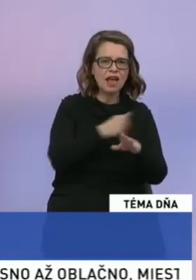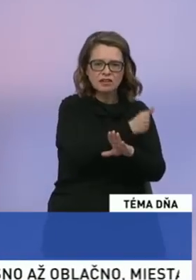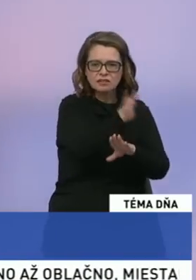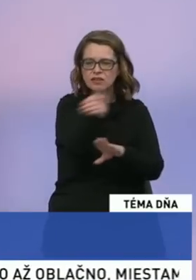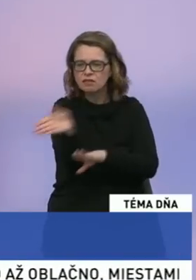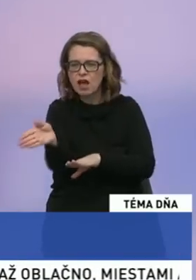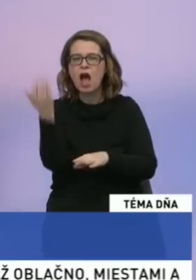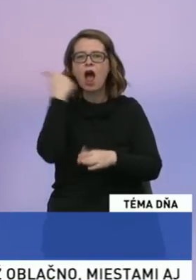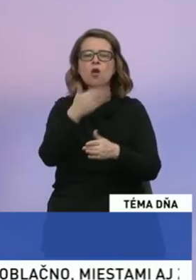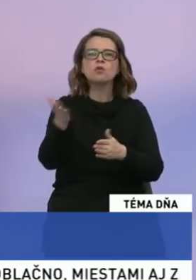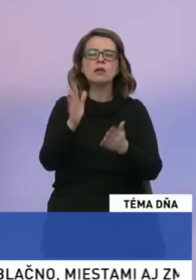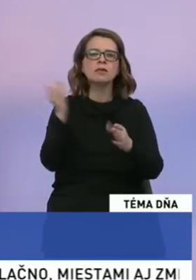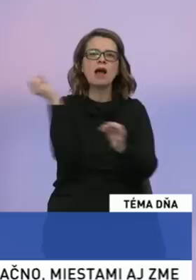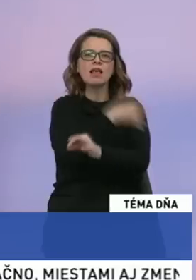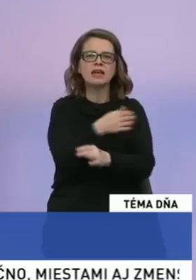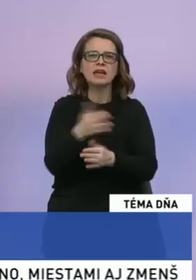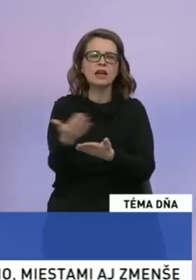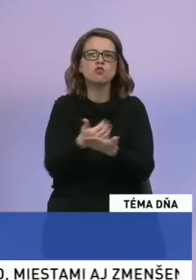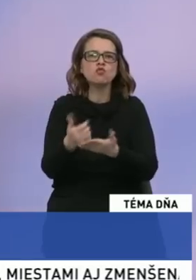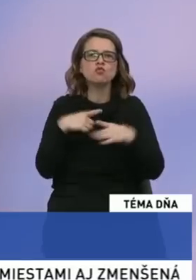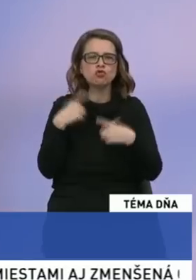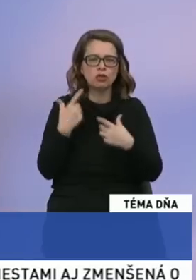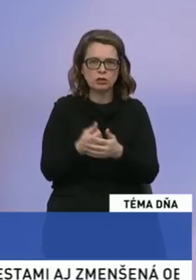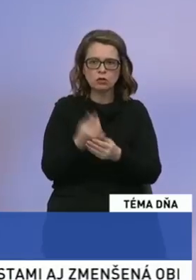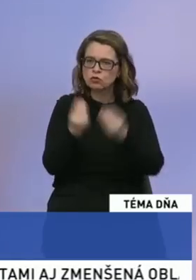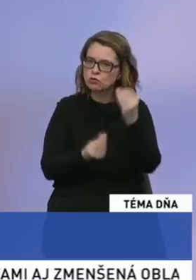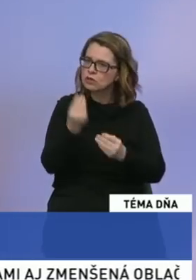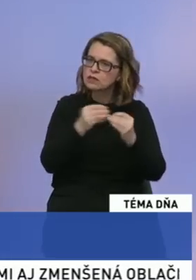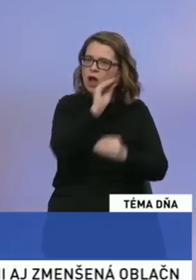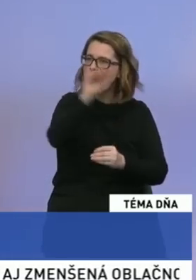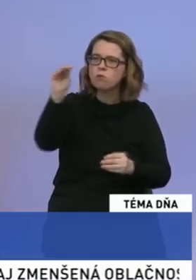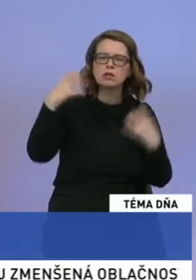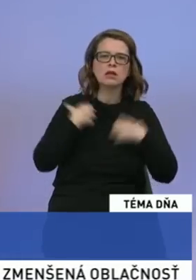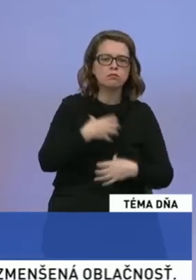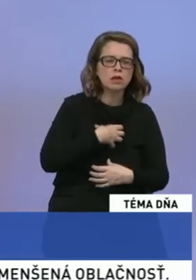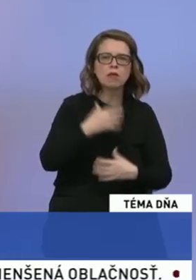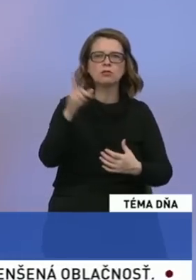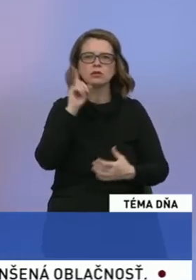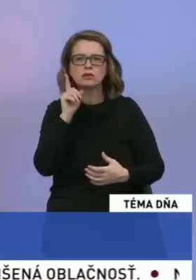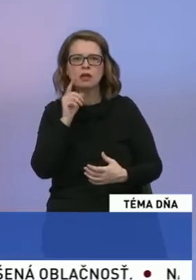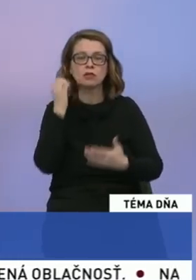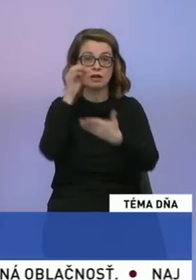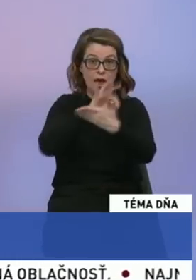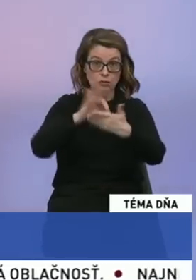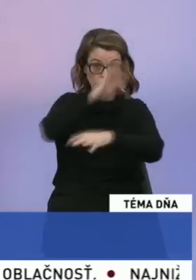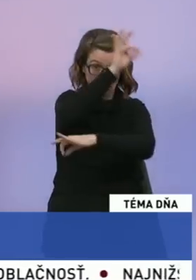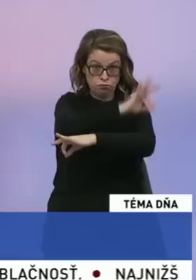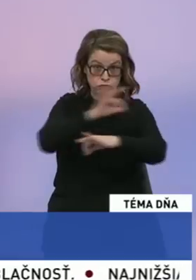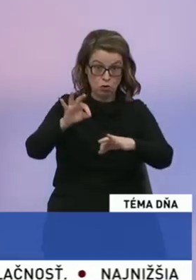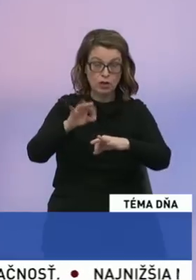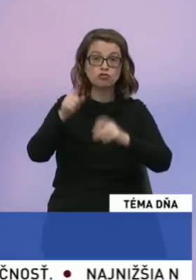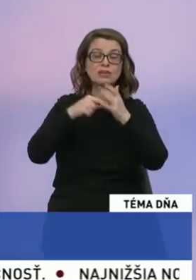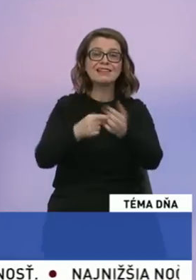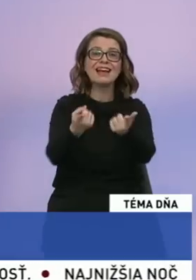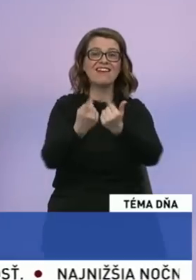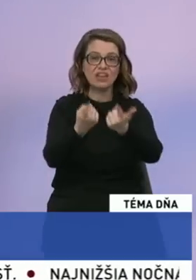ľudia by mali o mnoho rýchlejší úžitok. Skúste sa spritať ktoréhokoľvek primátora alebo starostu, keď napíše projekt v rámci